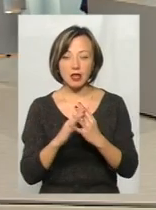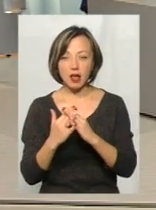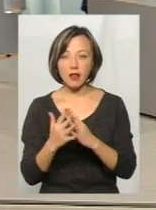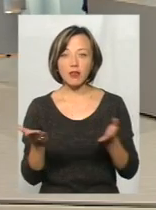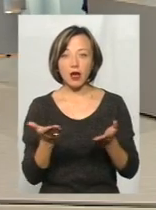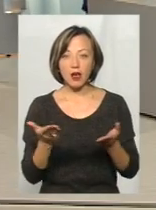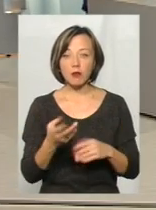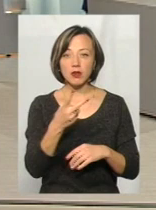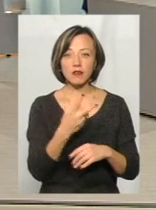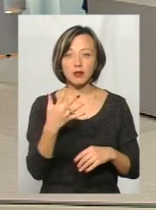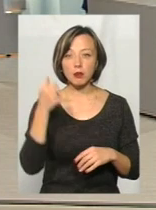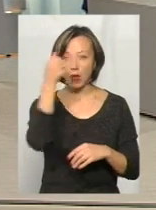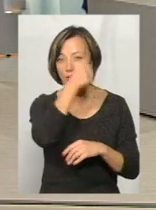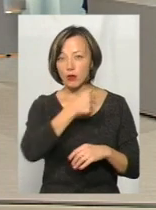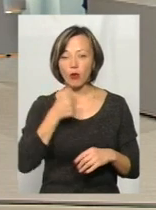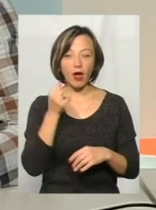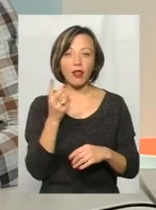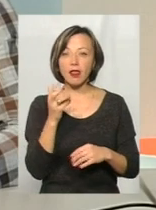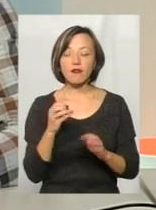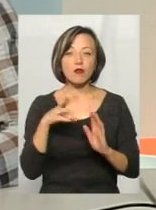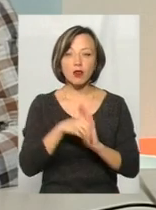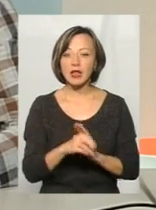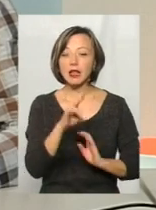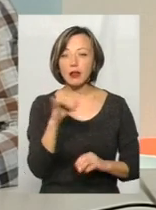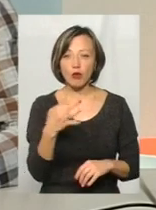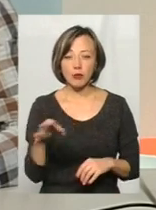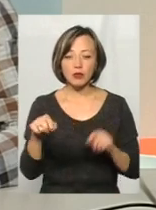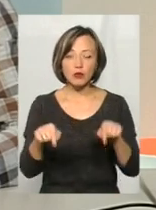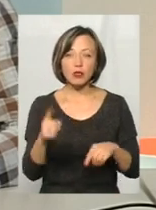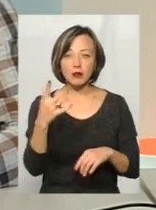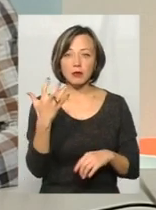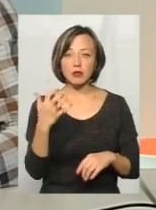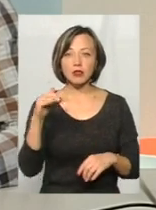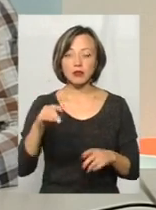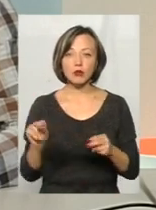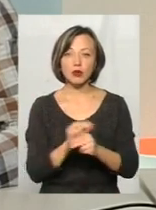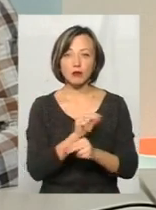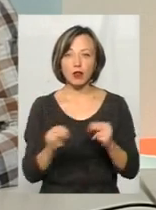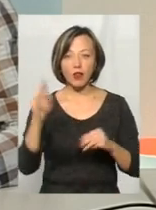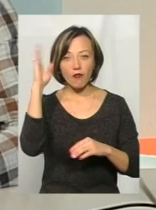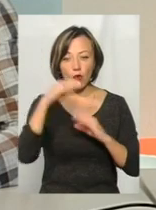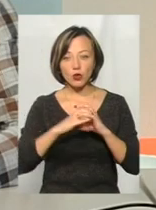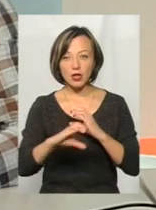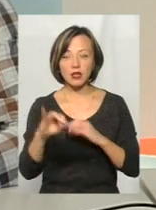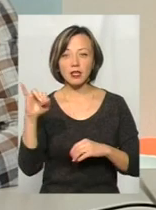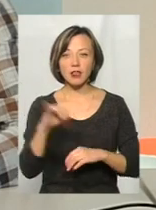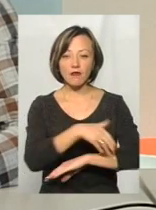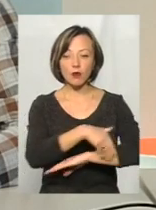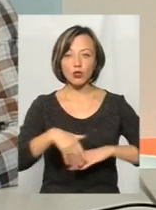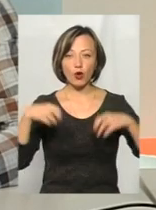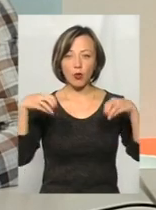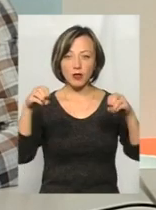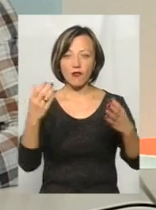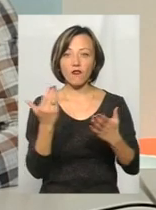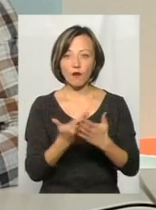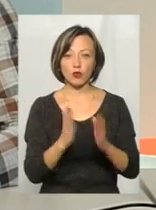в яких по 25 років не вкладалося ні копійки, а сьогодні там за 500 тисяч поремонтували водогін і пустили вуличне освітлення.